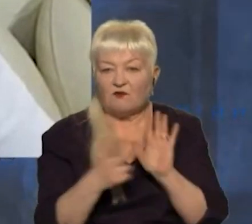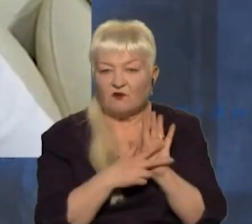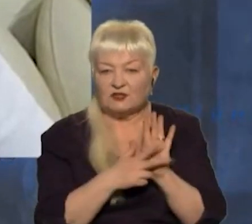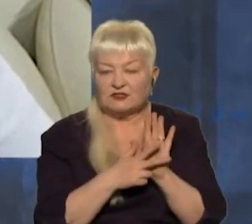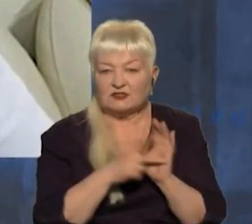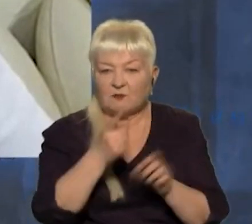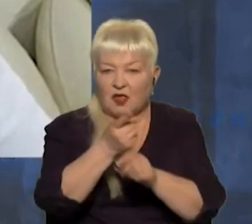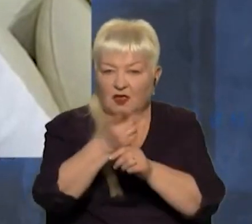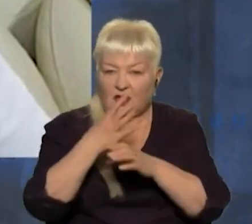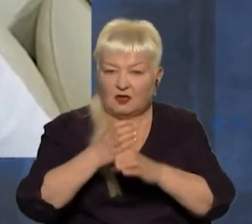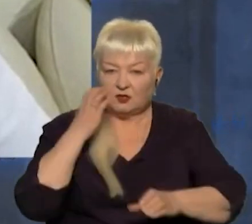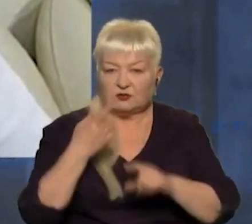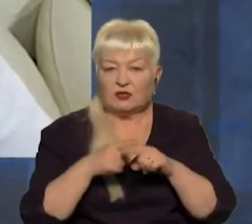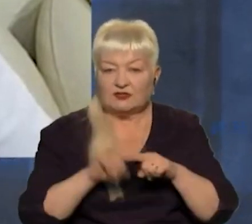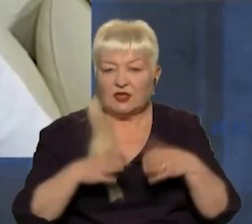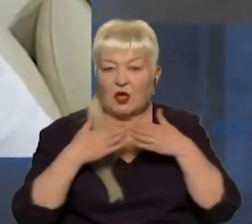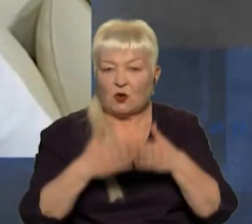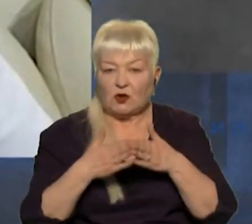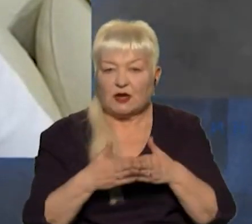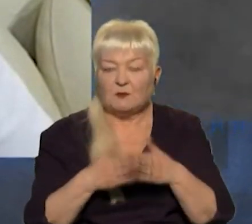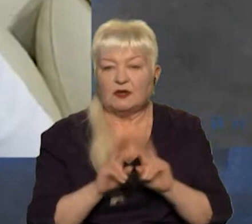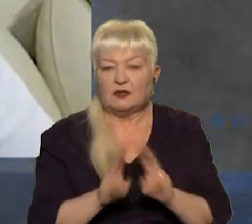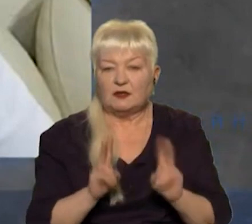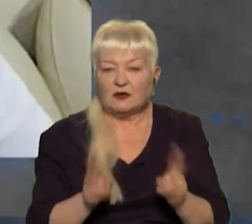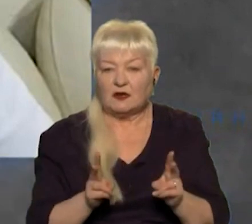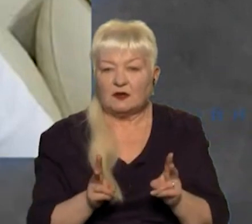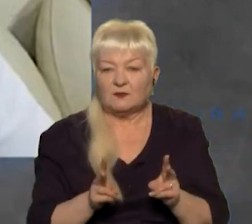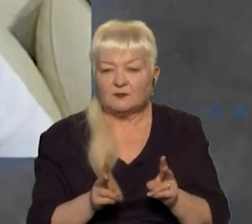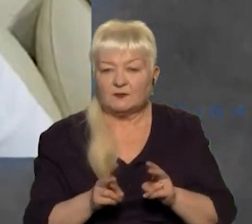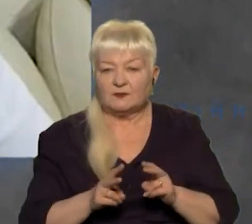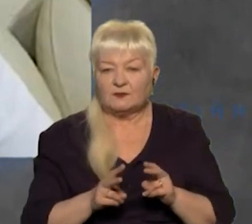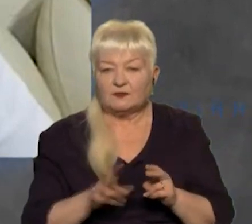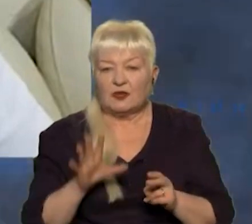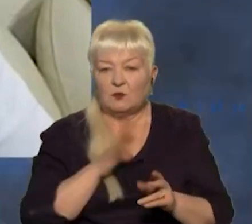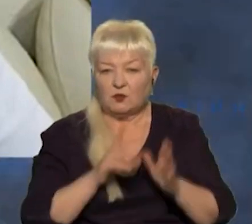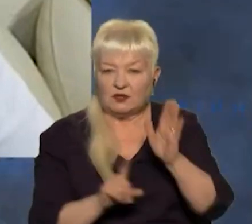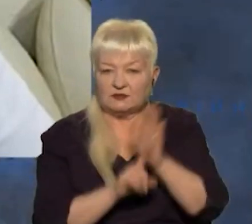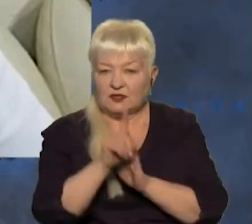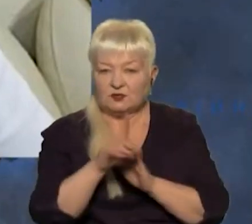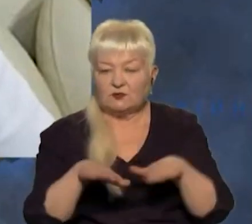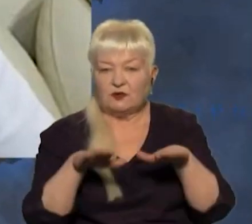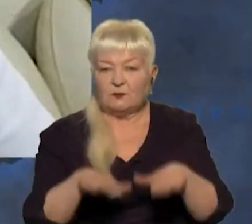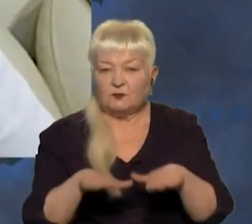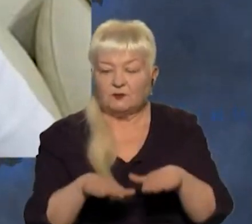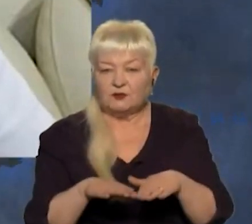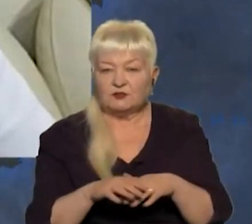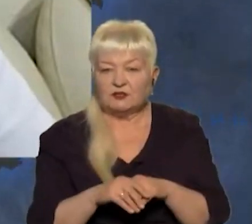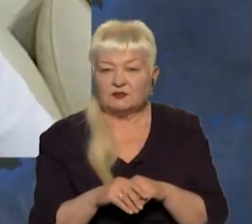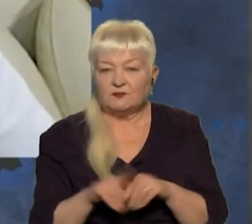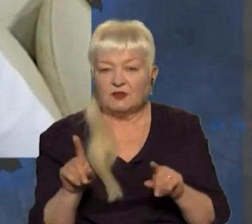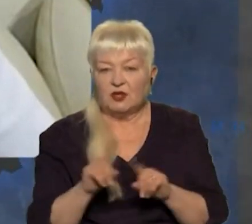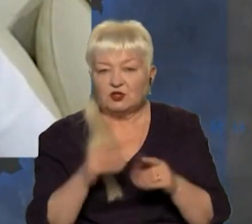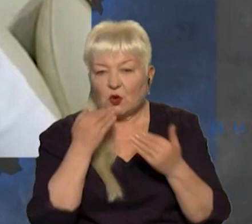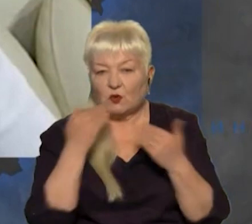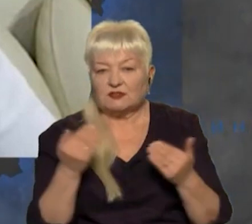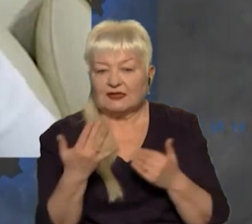Це та машина, яка була стартовою площадкою для ракет, які вже в останніх кілька